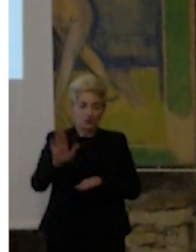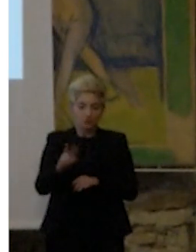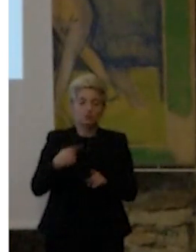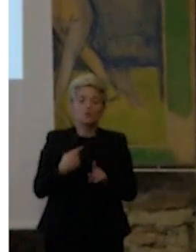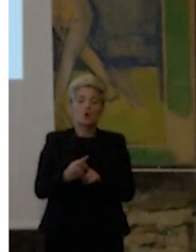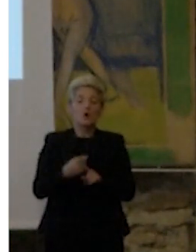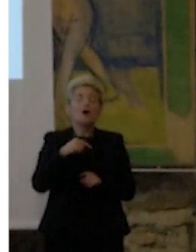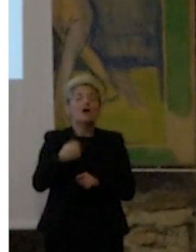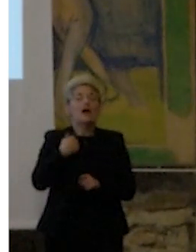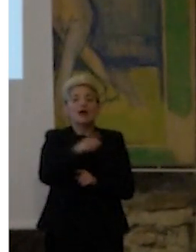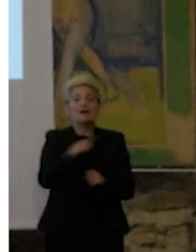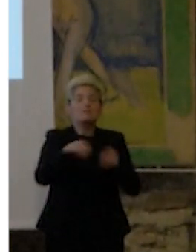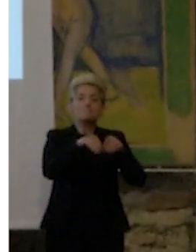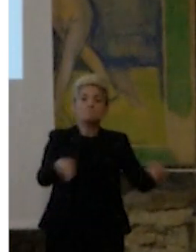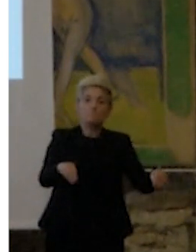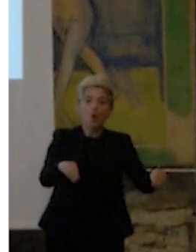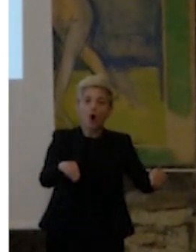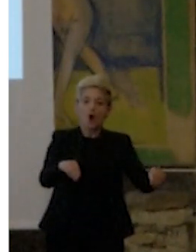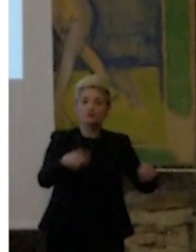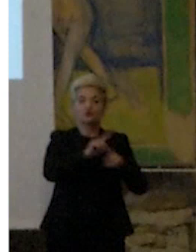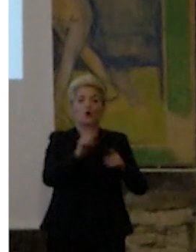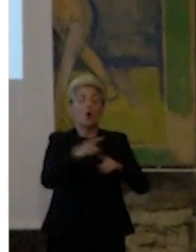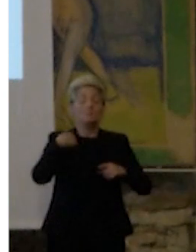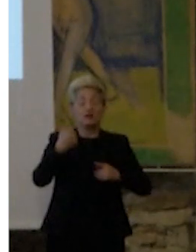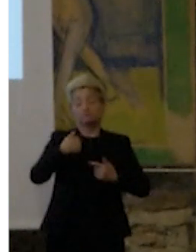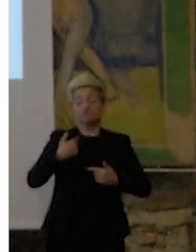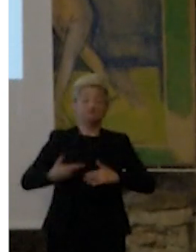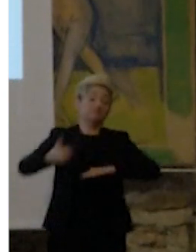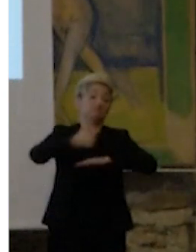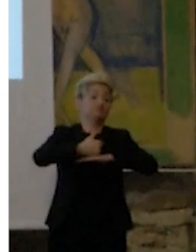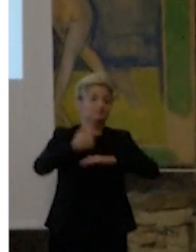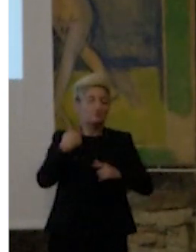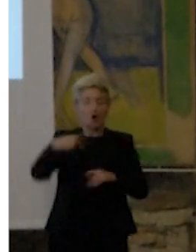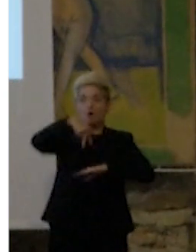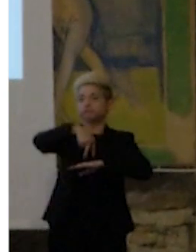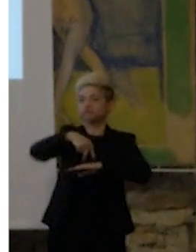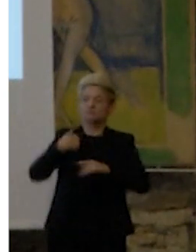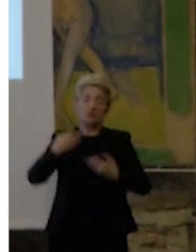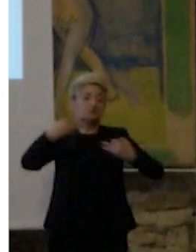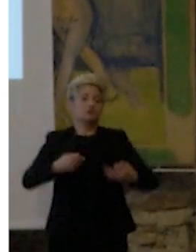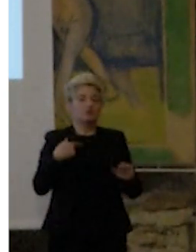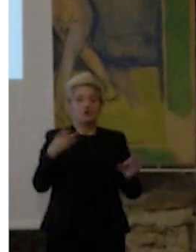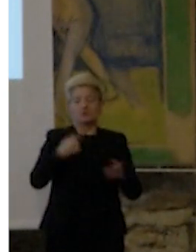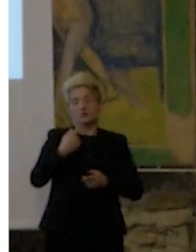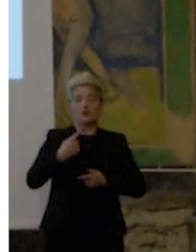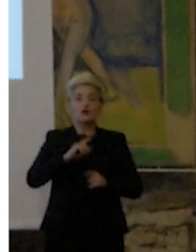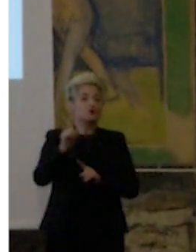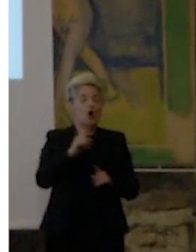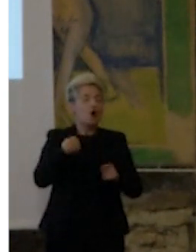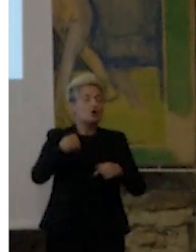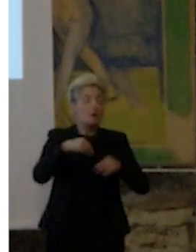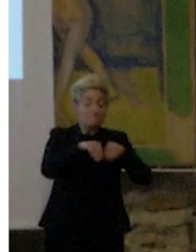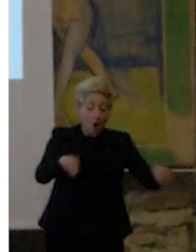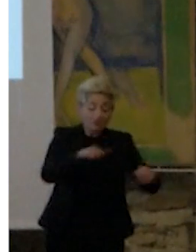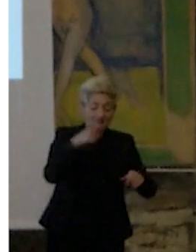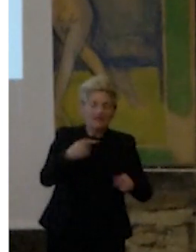siamo un metro e mezzo sopra a un palchetto abbiamo il potere di decidere tutto quanto. Dobbiamo metterci in ascolto e